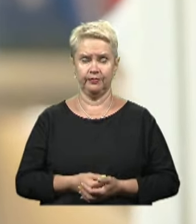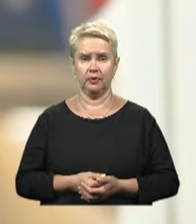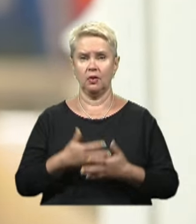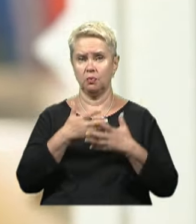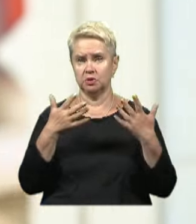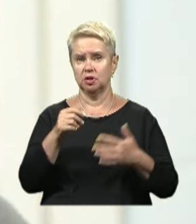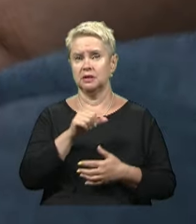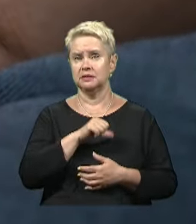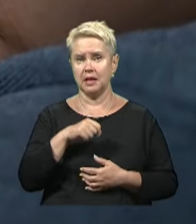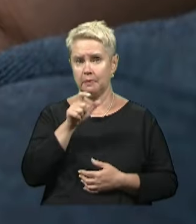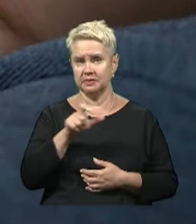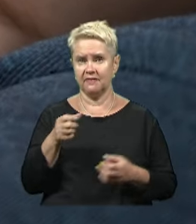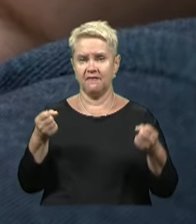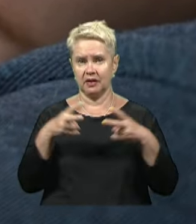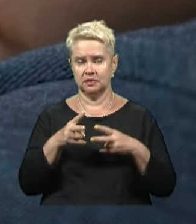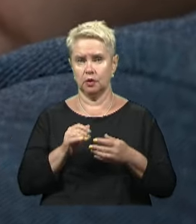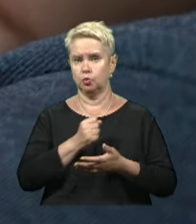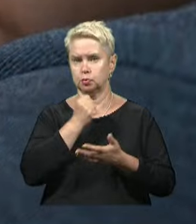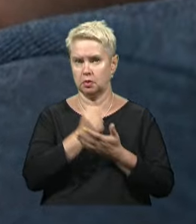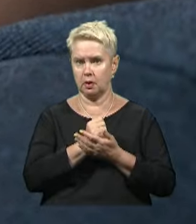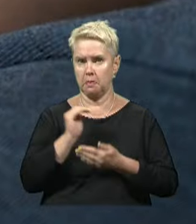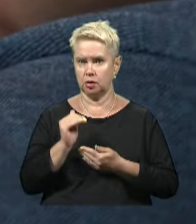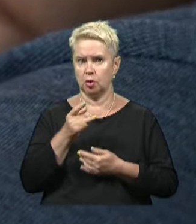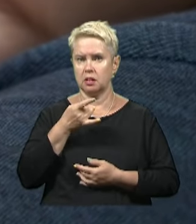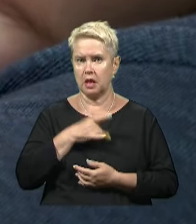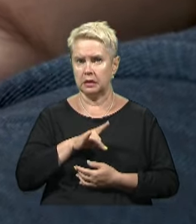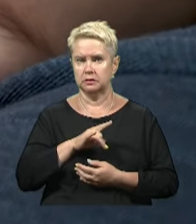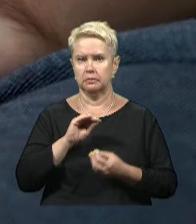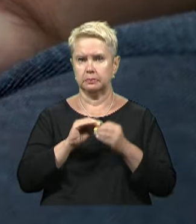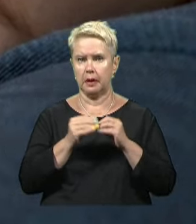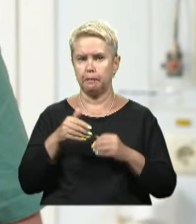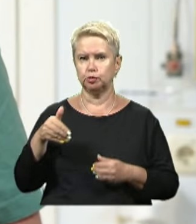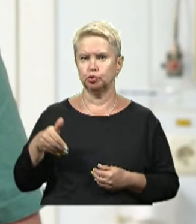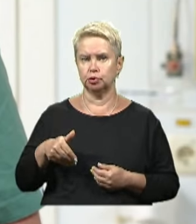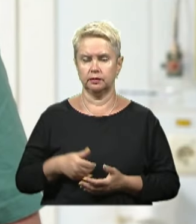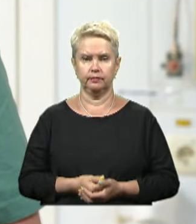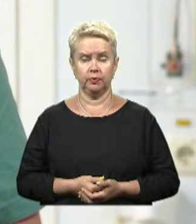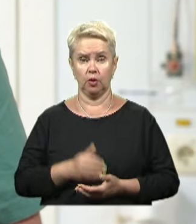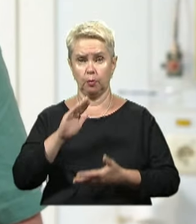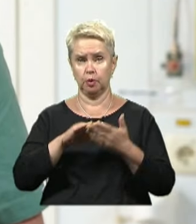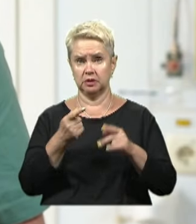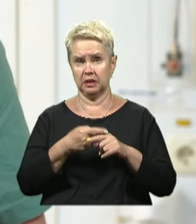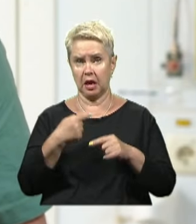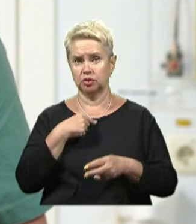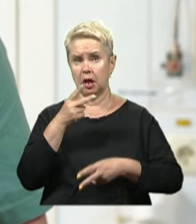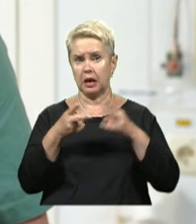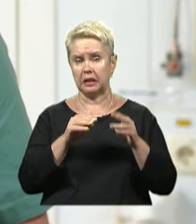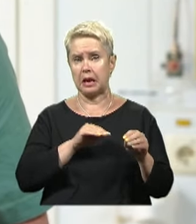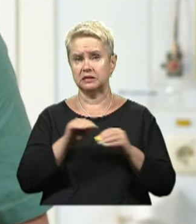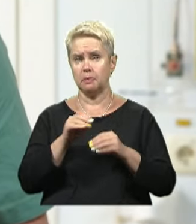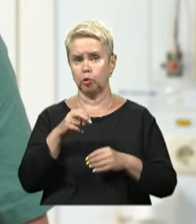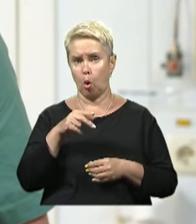Ба більше, саме місцеві фахівці встановили, малеча народилася із вадою печінки. Після того, наші хірургі-трансплантологи